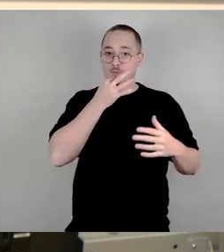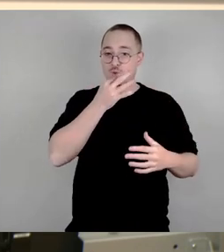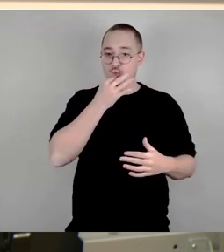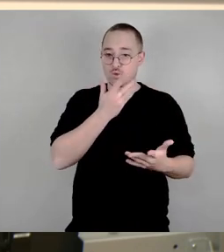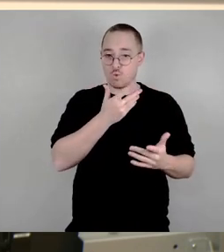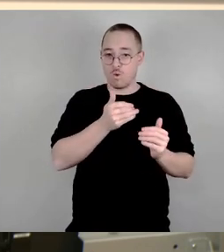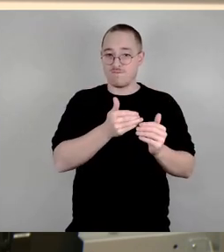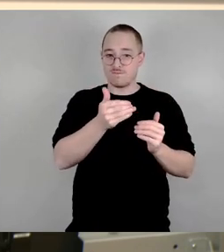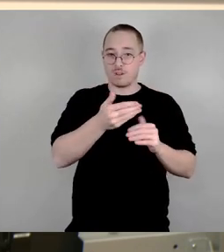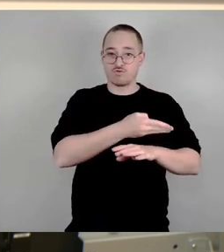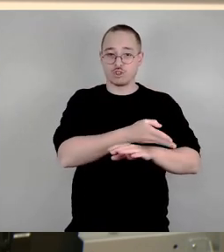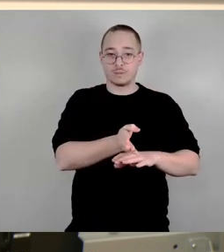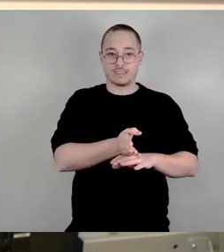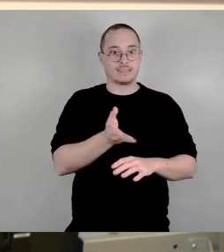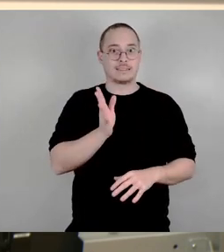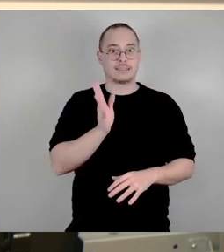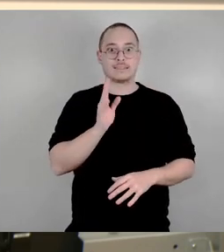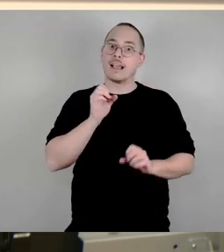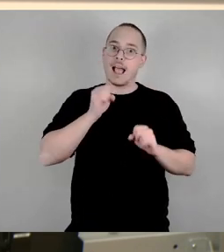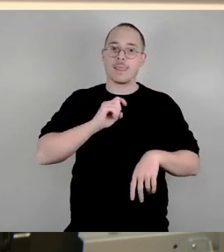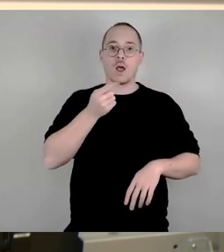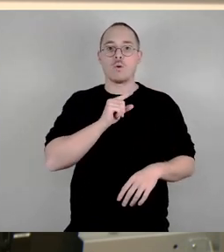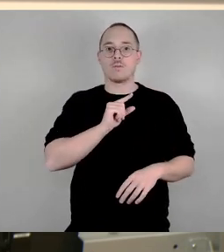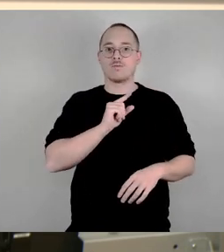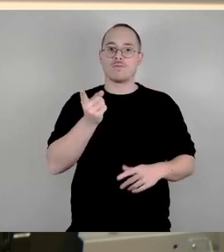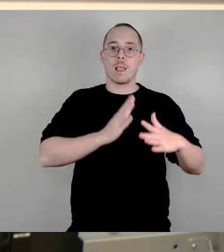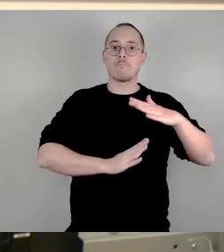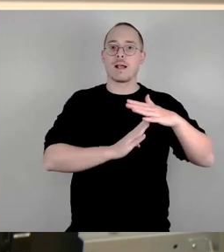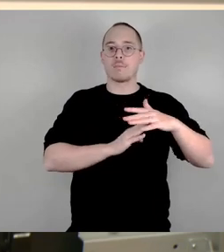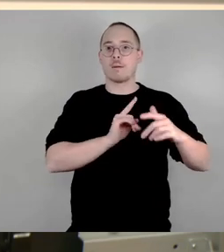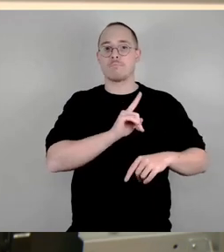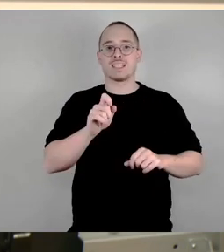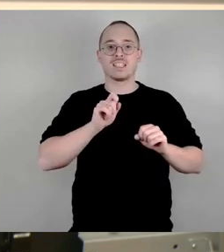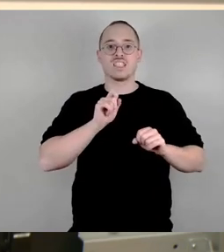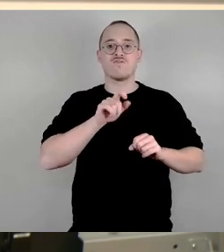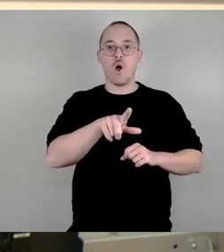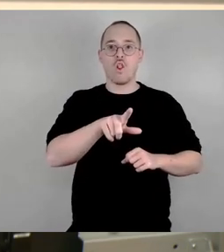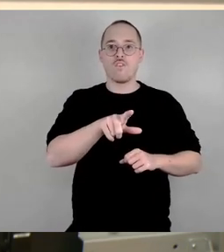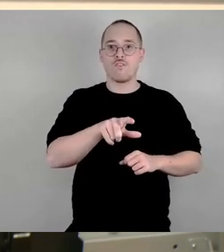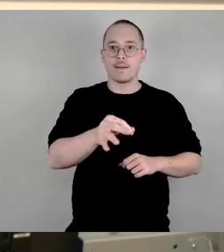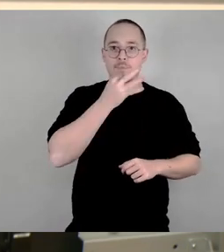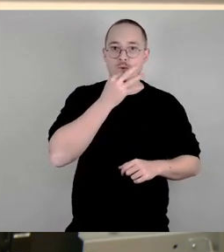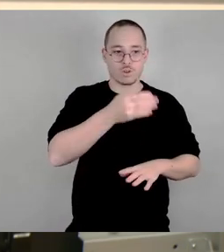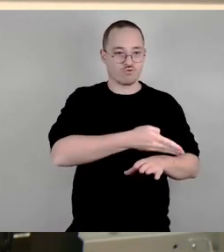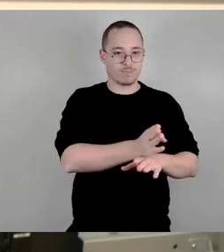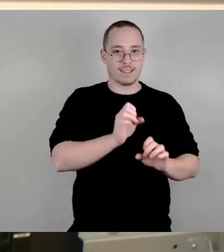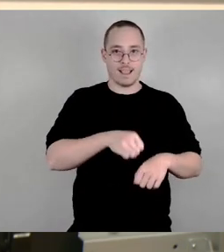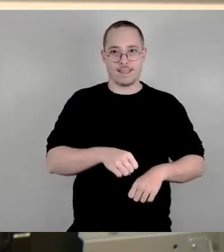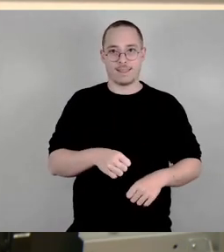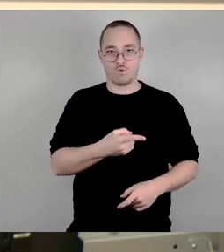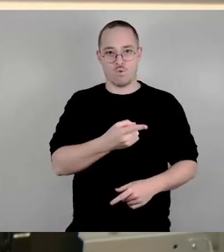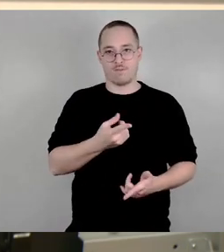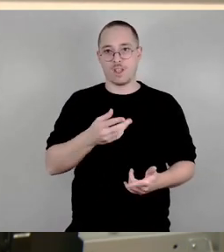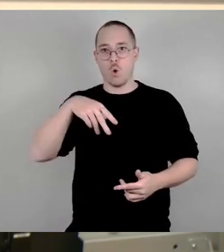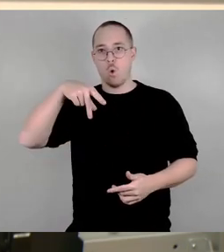zwölf Minuten mehr, mehr als jetzt Verspätung für den ÖPNV vorhersagen. Wir haben